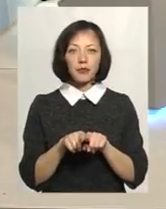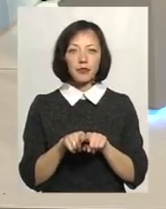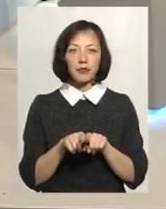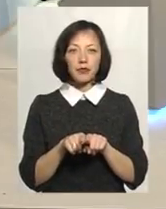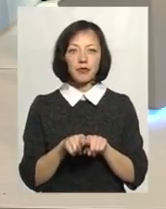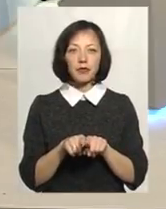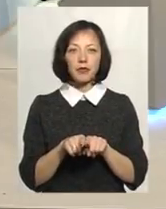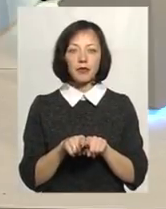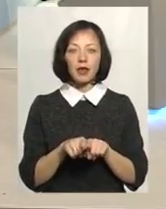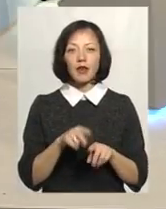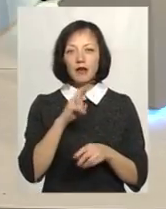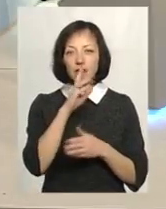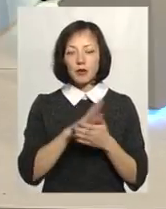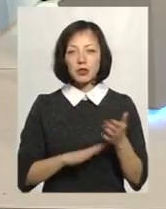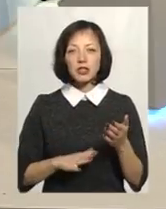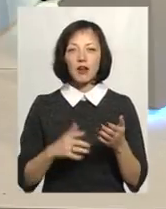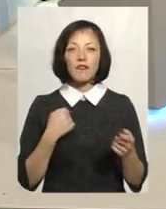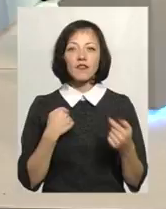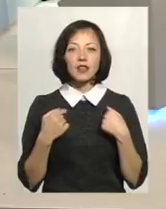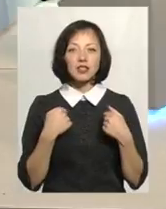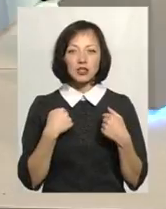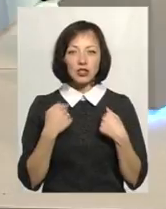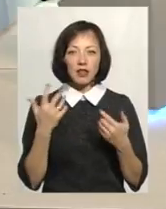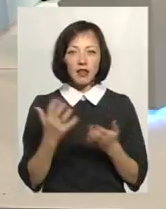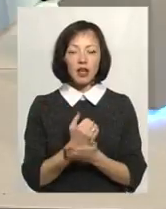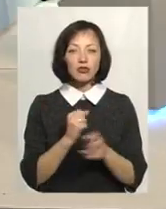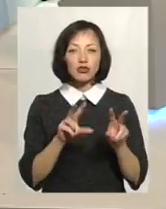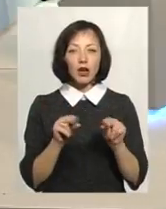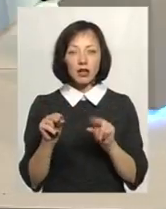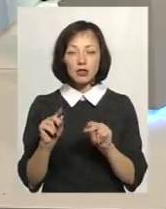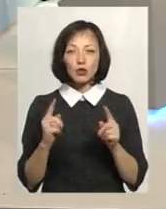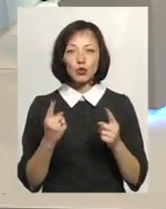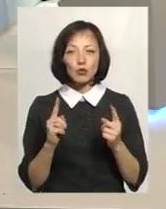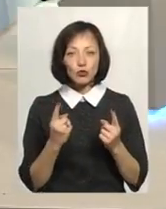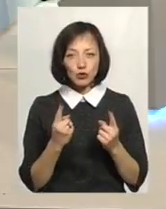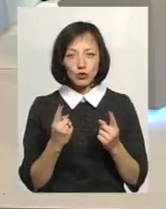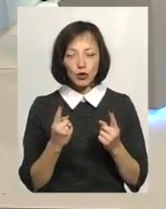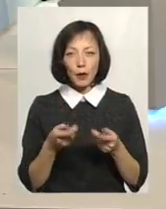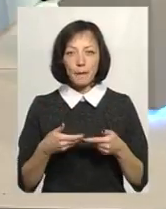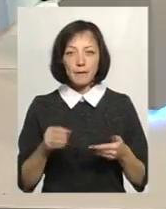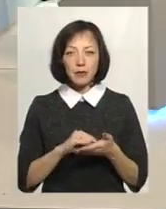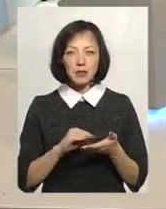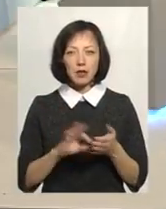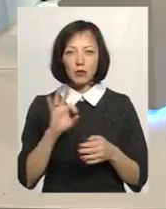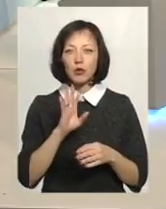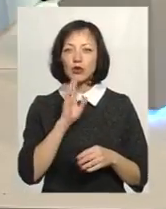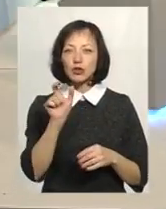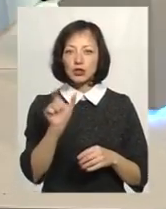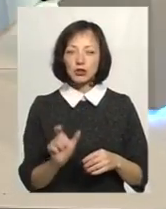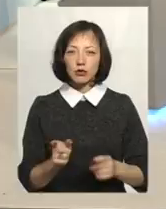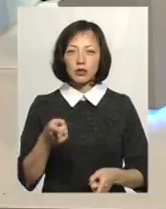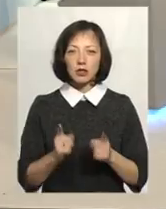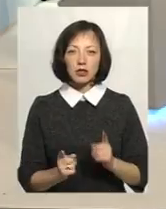Вистраждене щастя, точніше. Чому саме вистраждене щастя? Тому що ми писали про жінку, яка